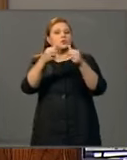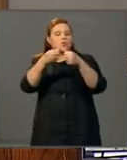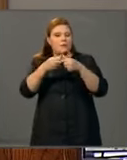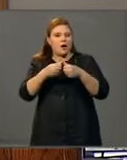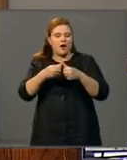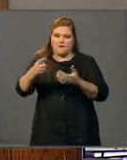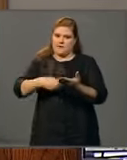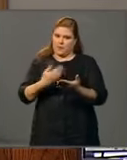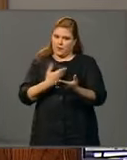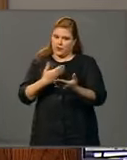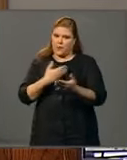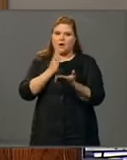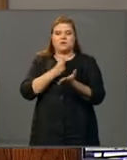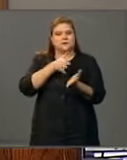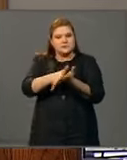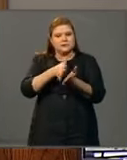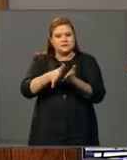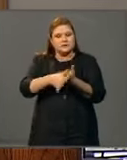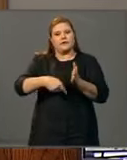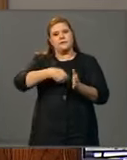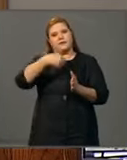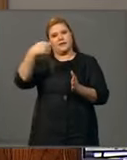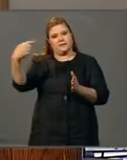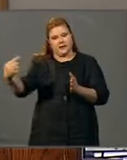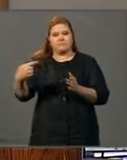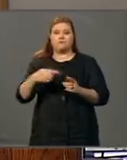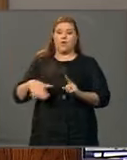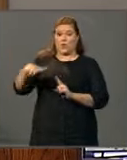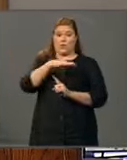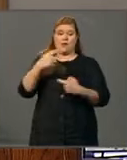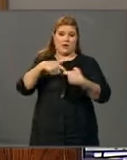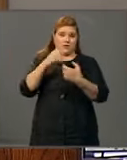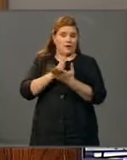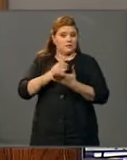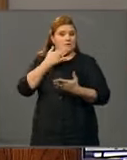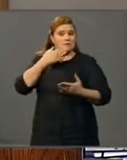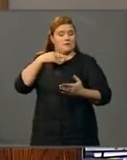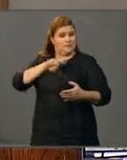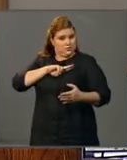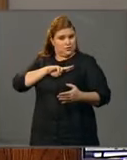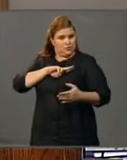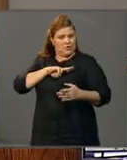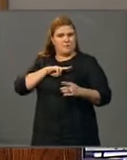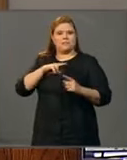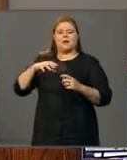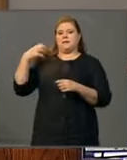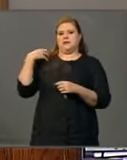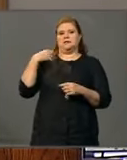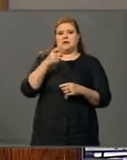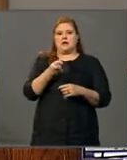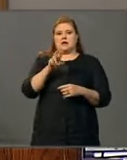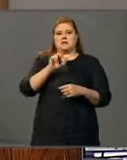jatkoselvittely voi viedä vielä pitkään. Ympäristökysymyksistä vastaa ensisijaisesti ministeri Graan-Laasonen.